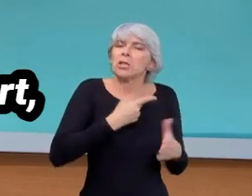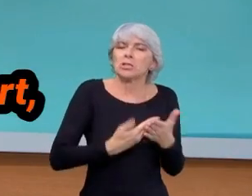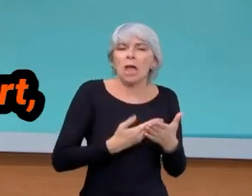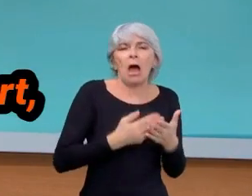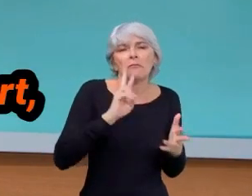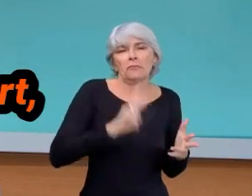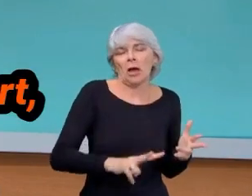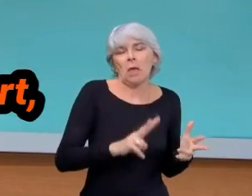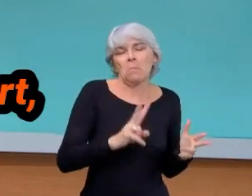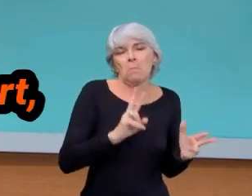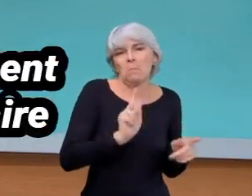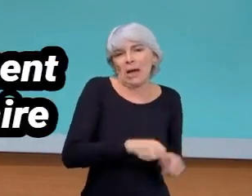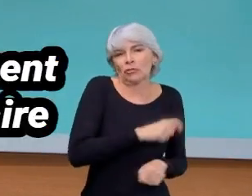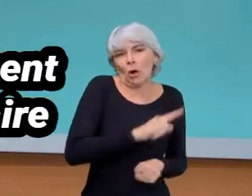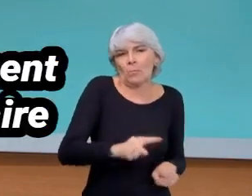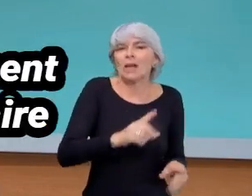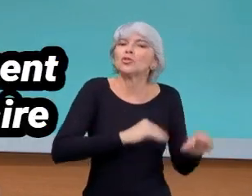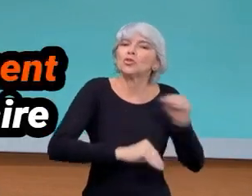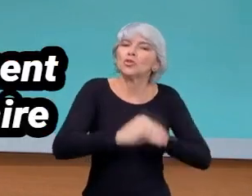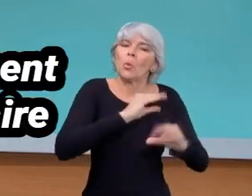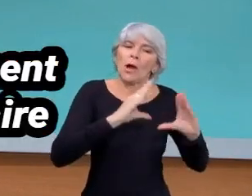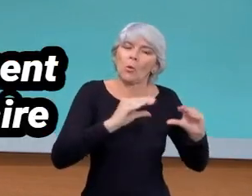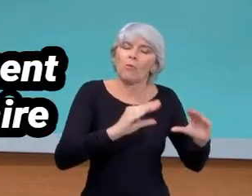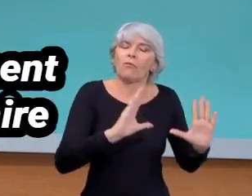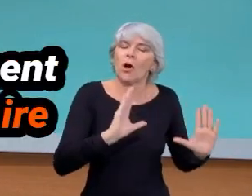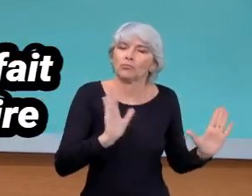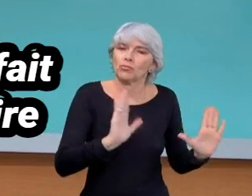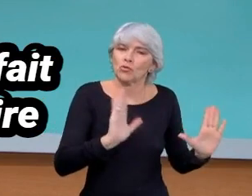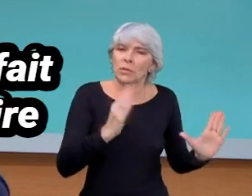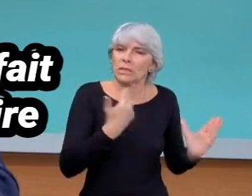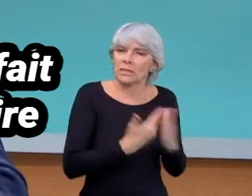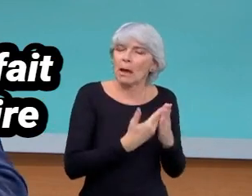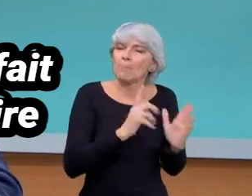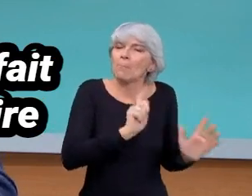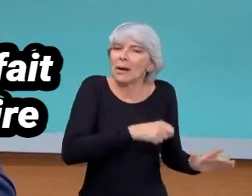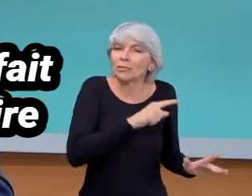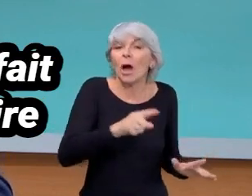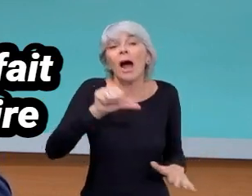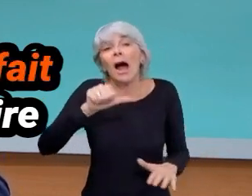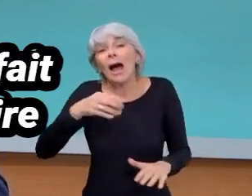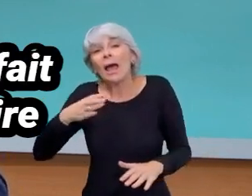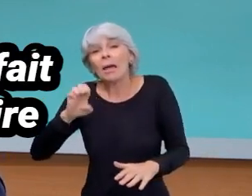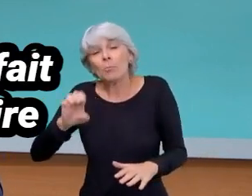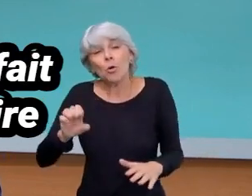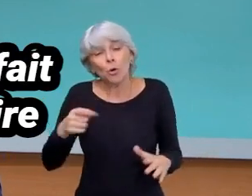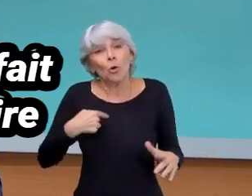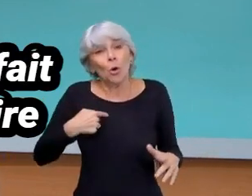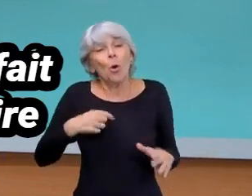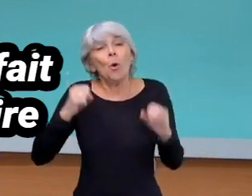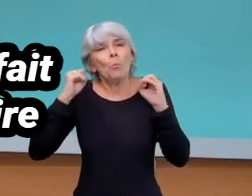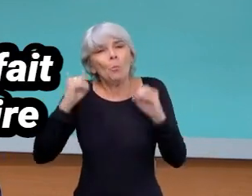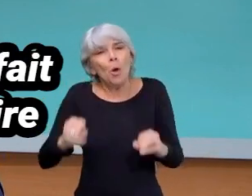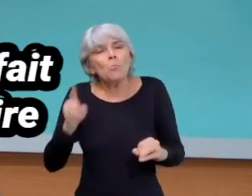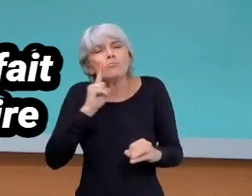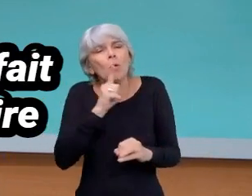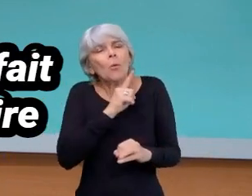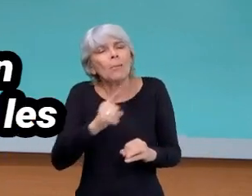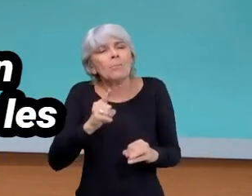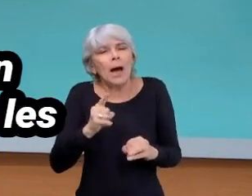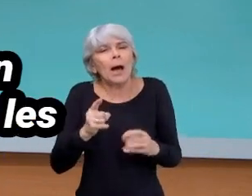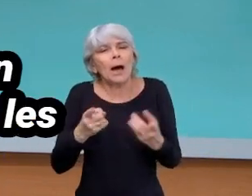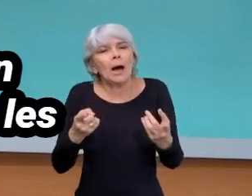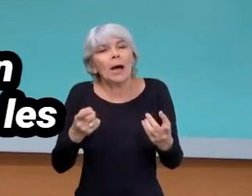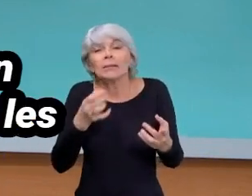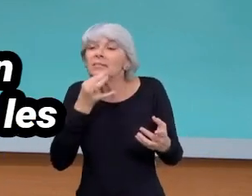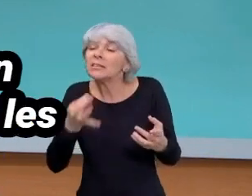visa. On a des soins de confort, effectivement, que les gens viennent en France uniquement pour se faire soigner. Sur l'AME, on est tout à fait prêts à étudier l'idée du panier. Mais croire,